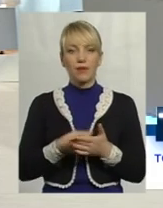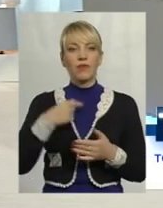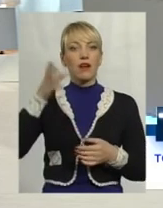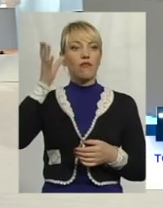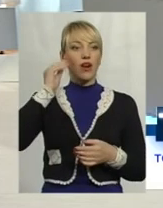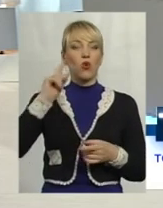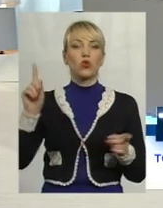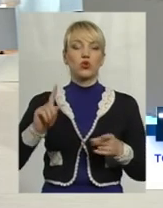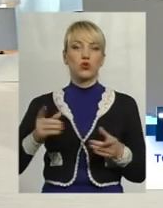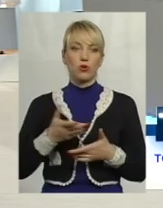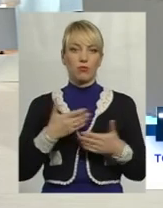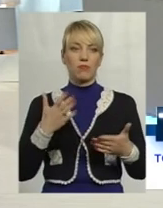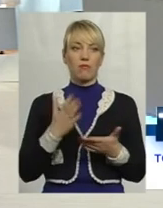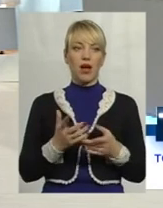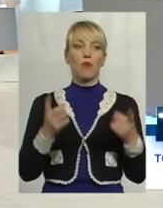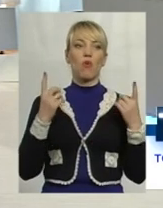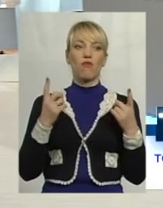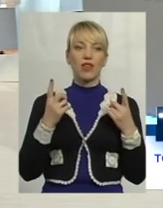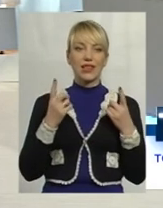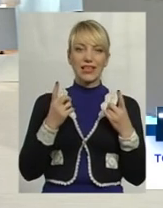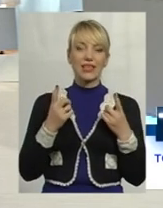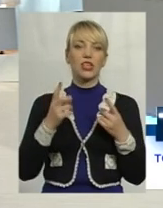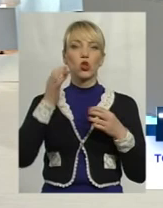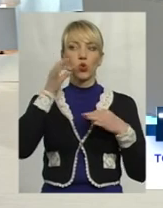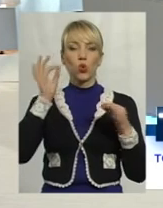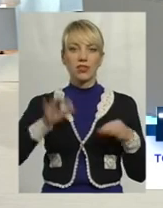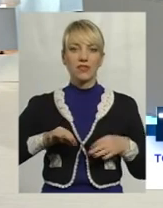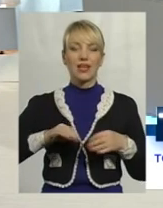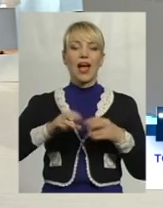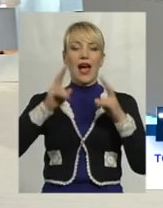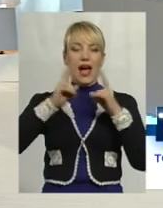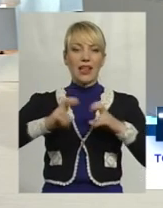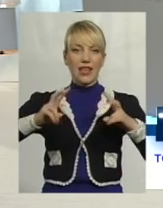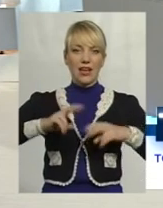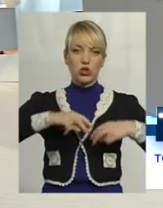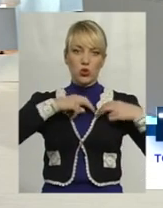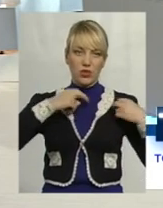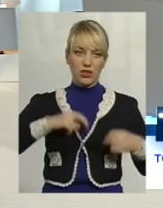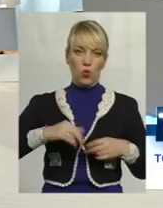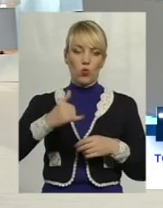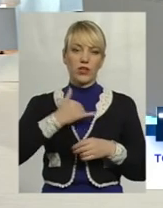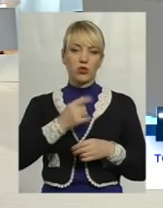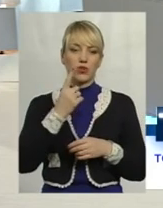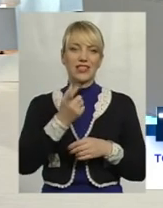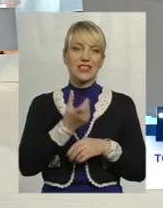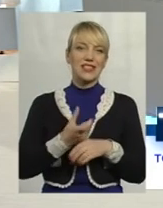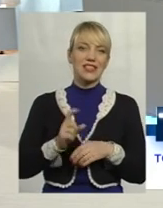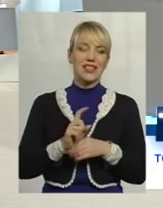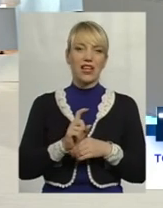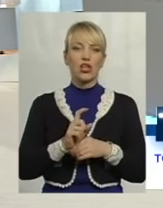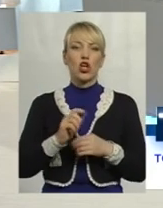великий досвід аналізу ризиків, у нас один з найінноваційніших ризик